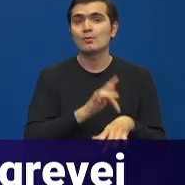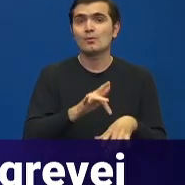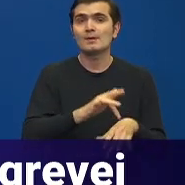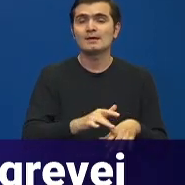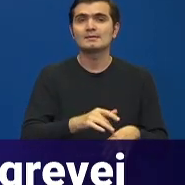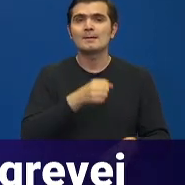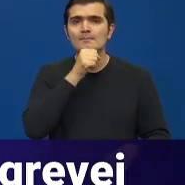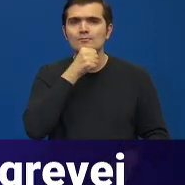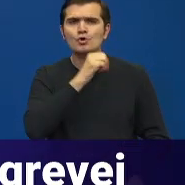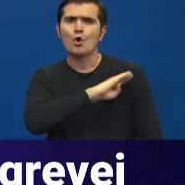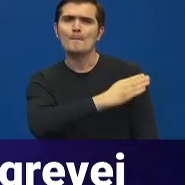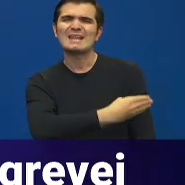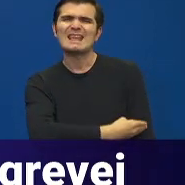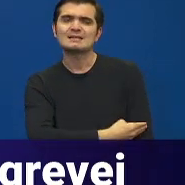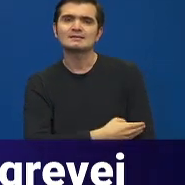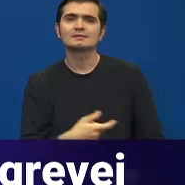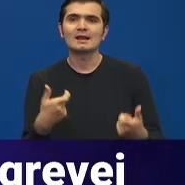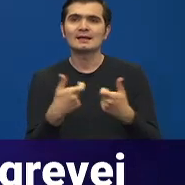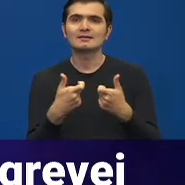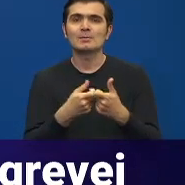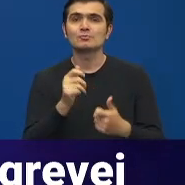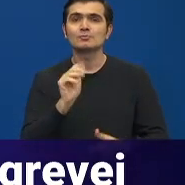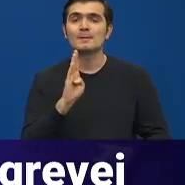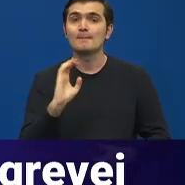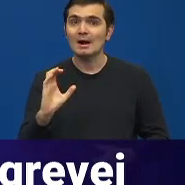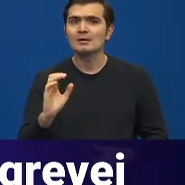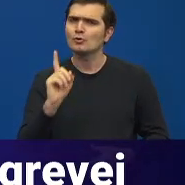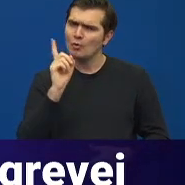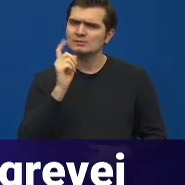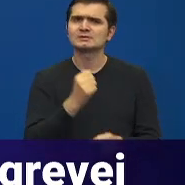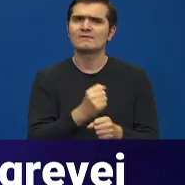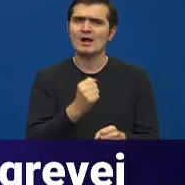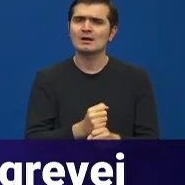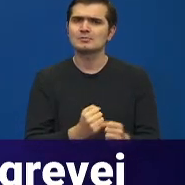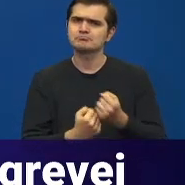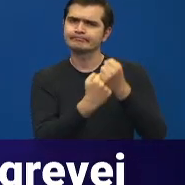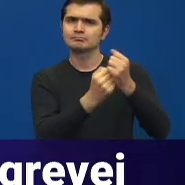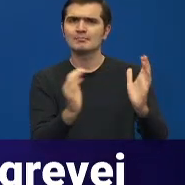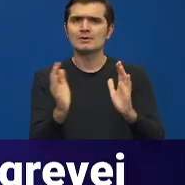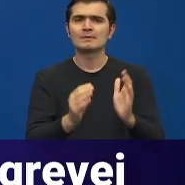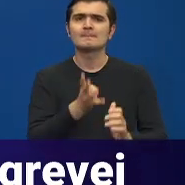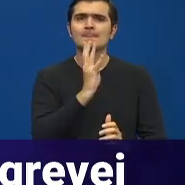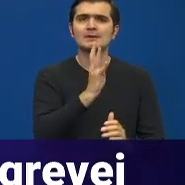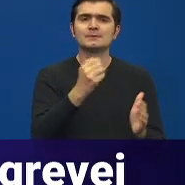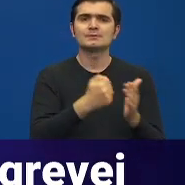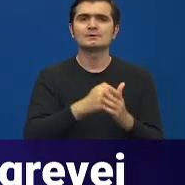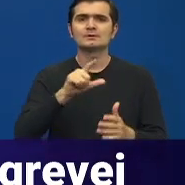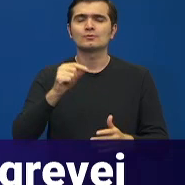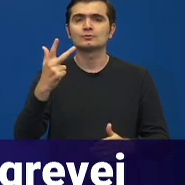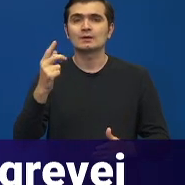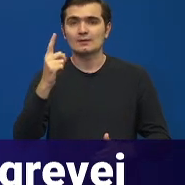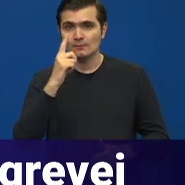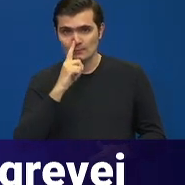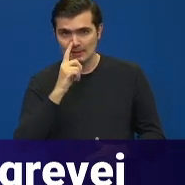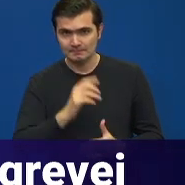competențe din cadrul examenului de bacalaureat se vor susține în perioada 14-23 iunie.